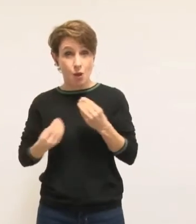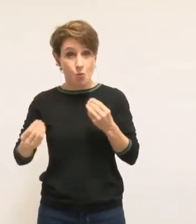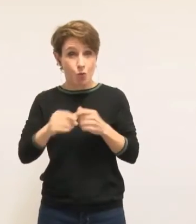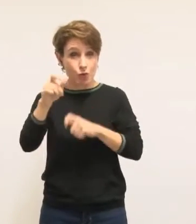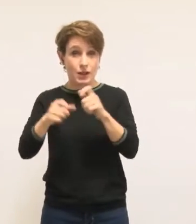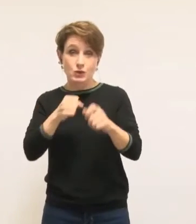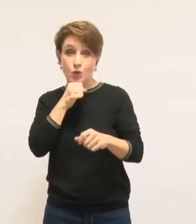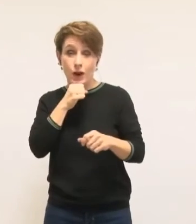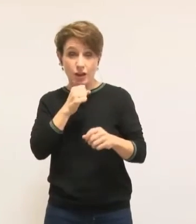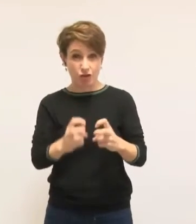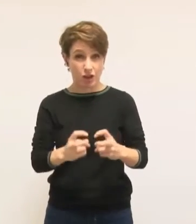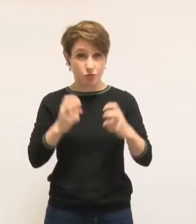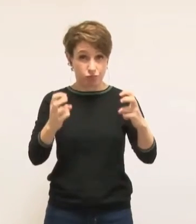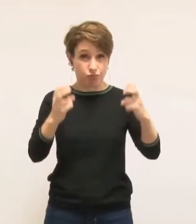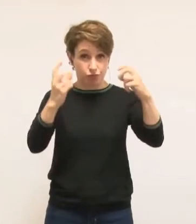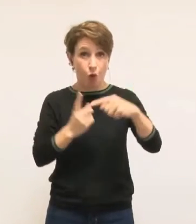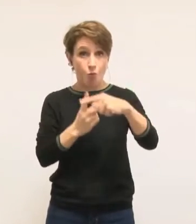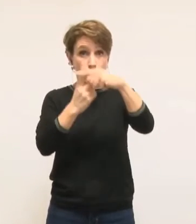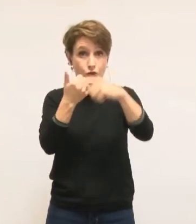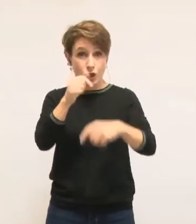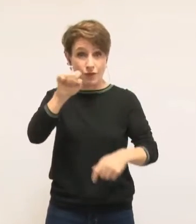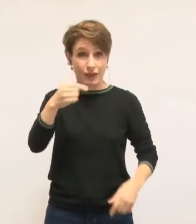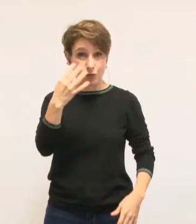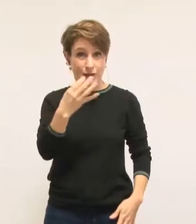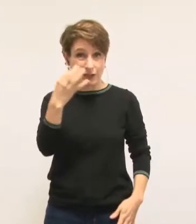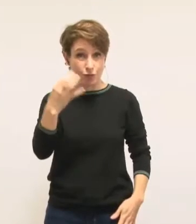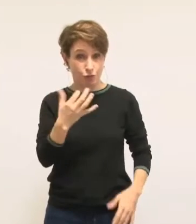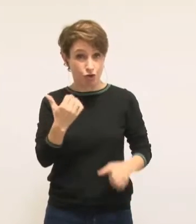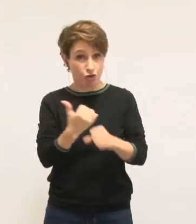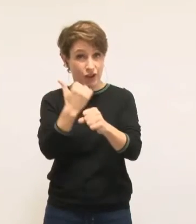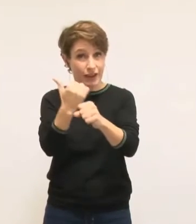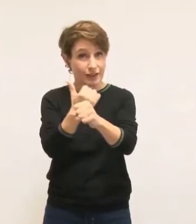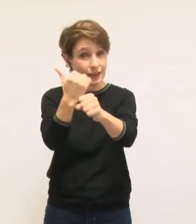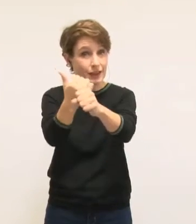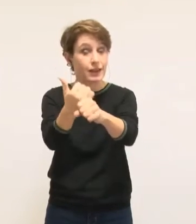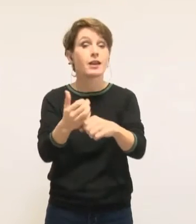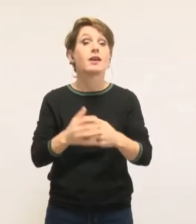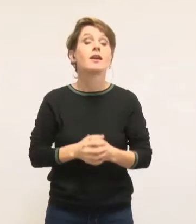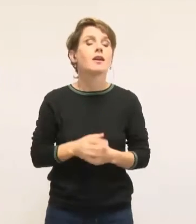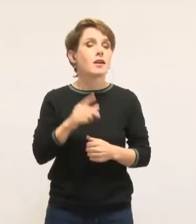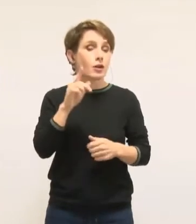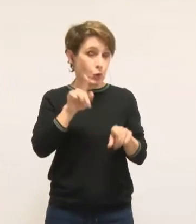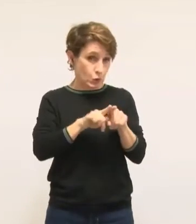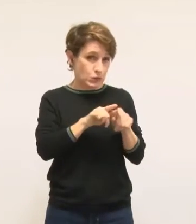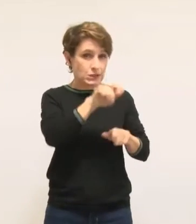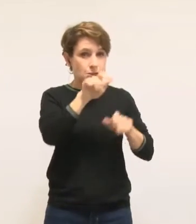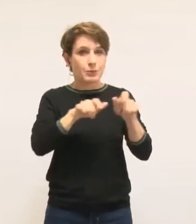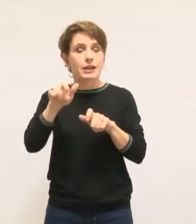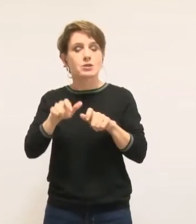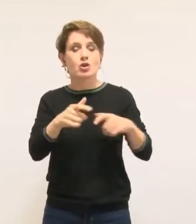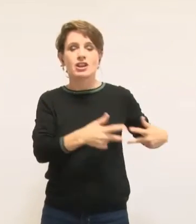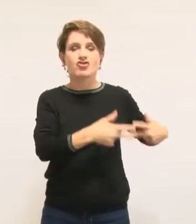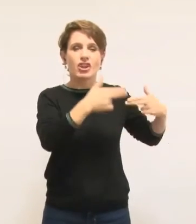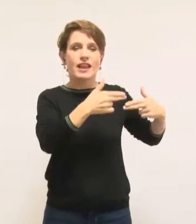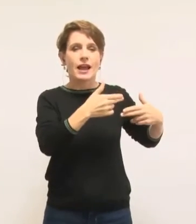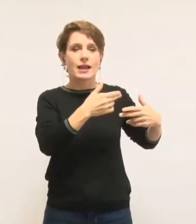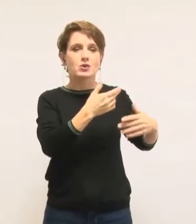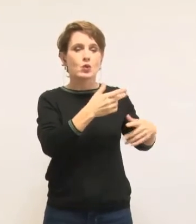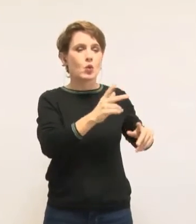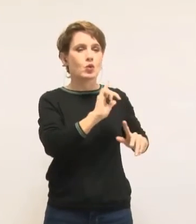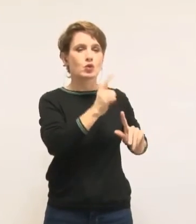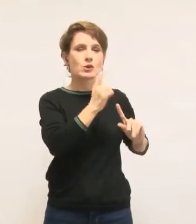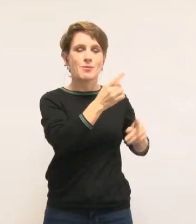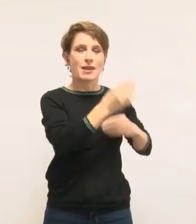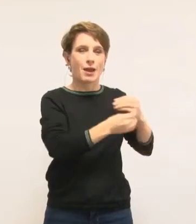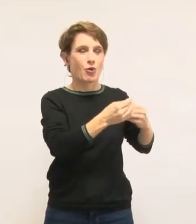des âges des générations à cet âge, pardon, des générations du baby boom, avec 50% de personnes vivant seules,